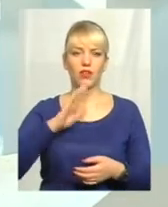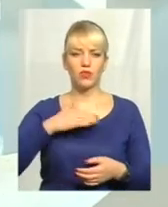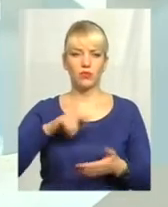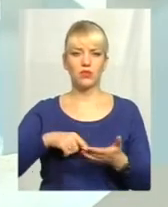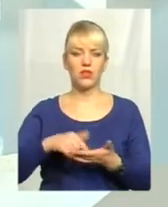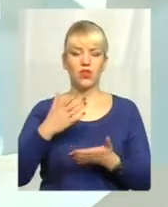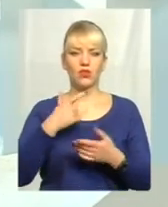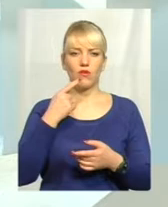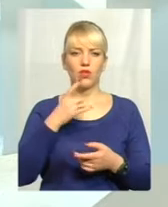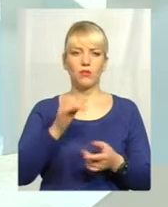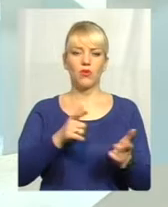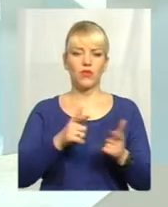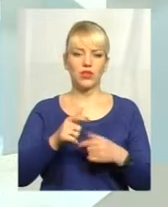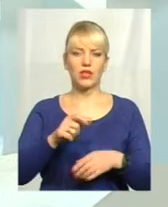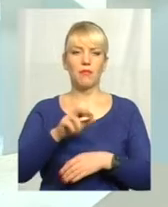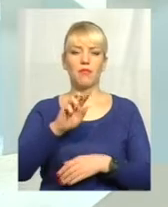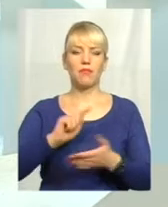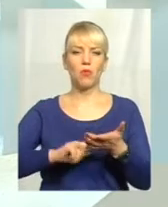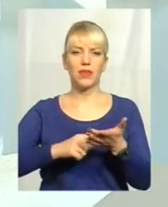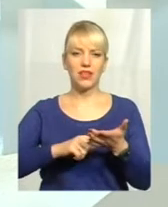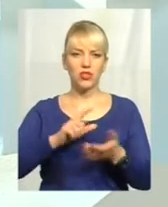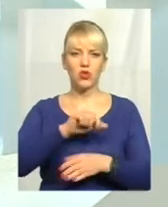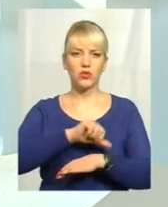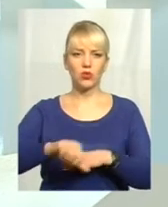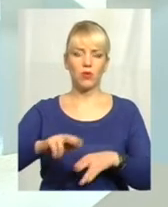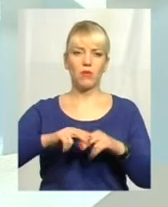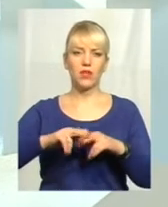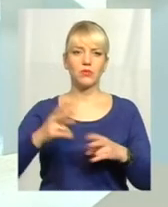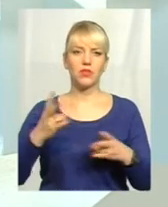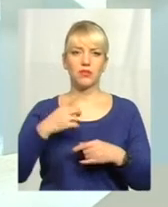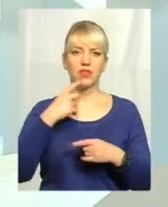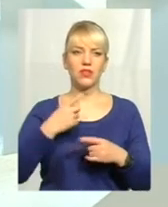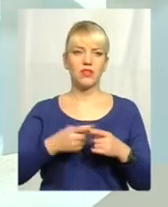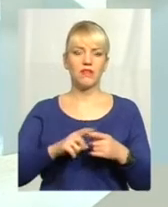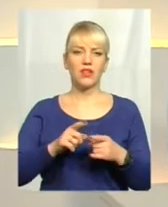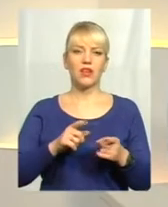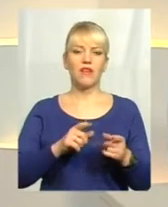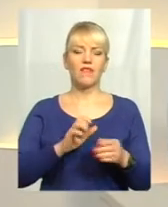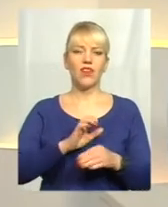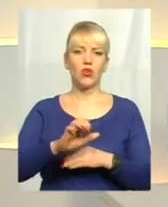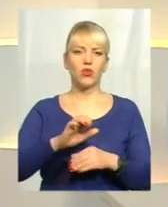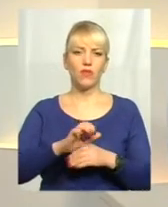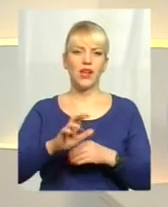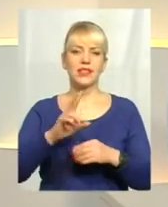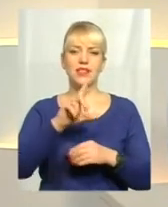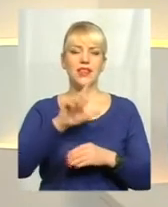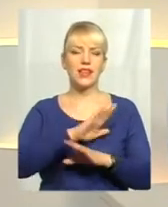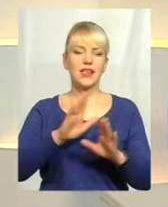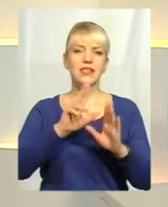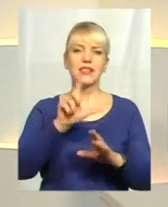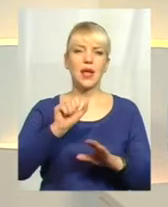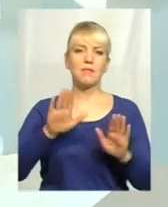закордонного паспорту, то варто зазначити, що він виготовляється не за місцем реєстрації. Тобто громадяни можуть подати